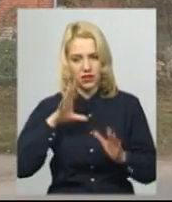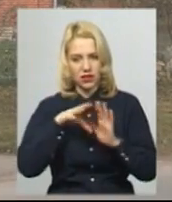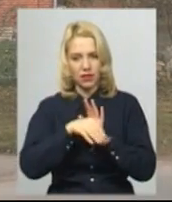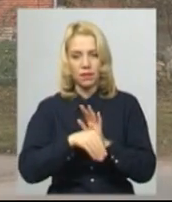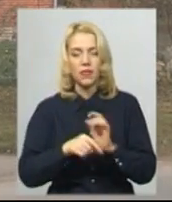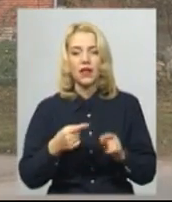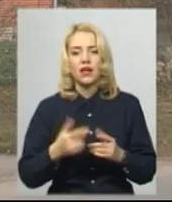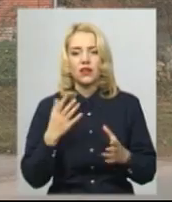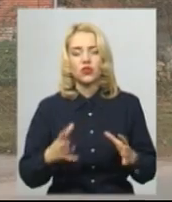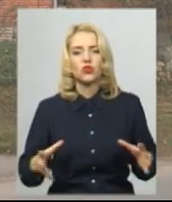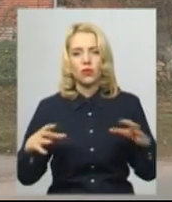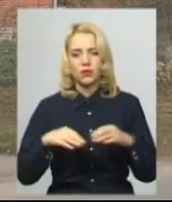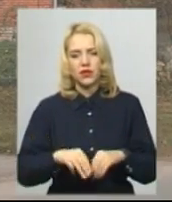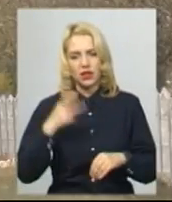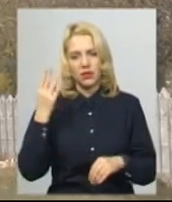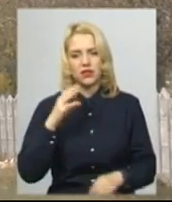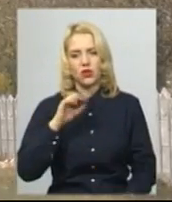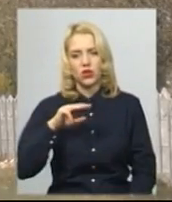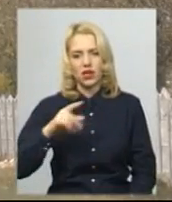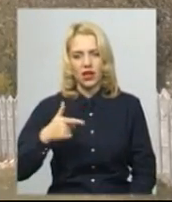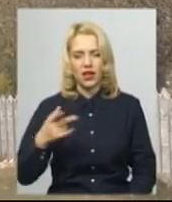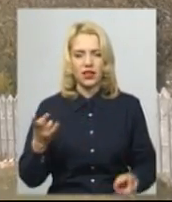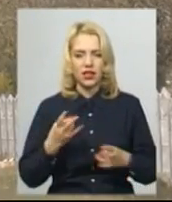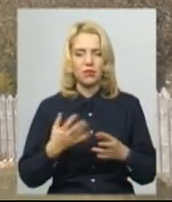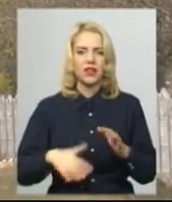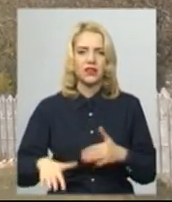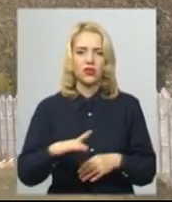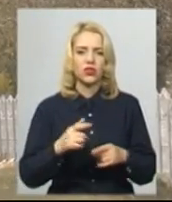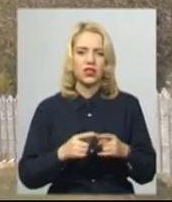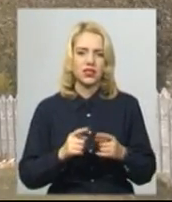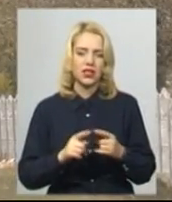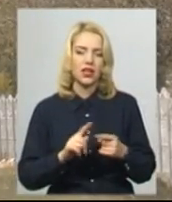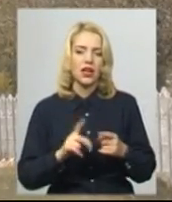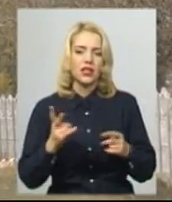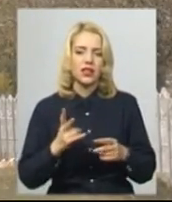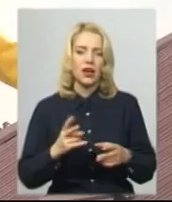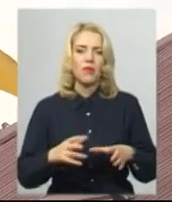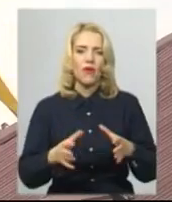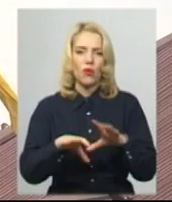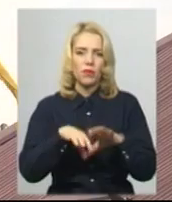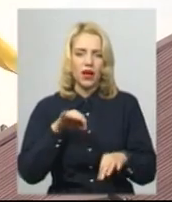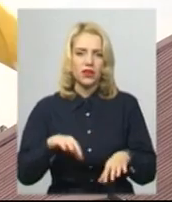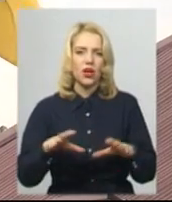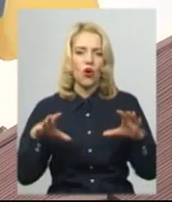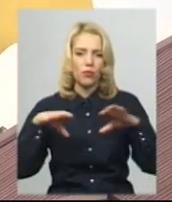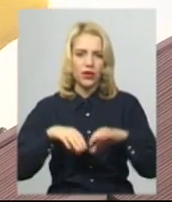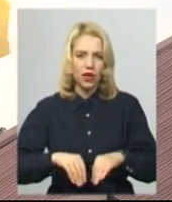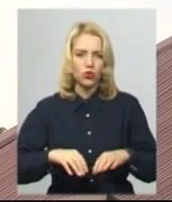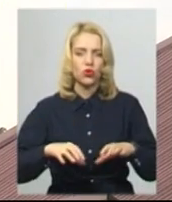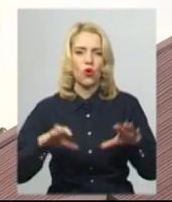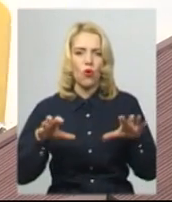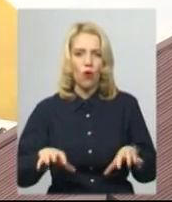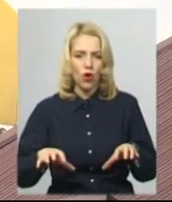разі об'єднання «Давидковиць» з Хмельницького ТГ потрібно провести на територію усієї громади вибори на голови та депутатів, розповідає радник з питань децентралізації